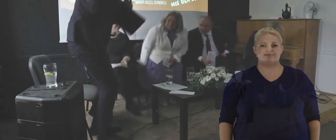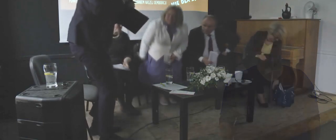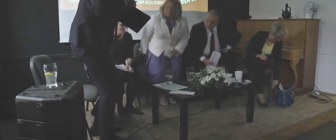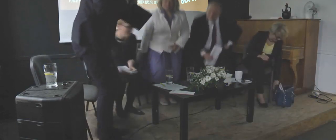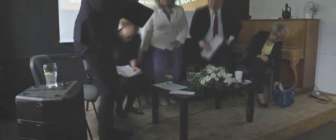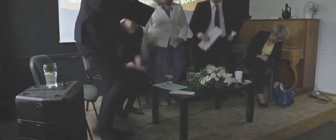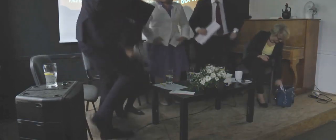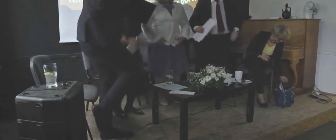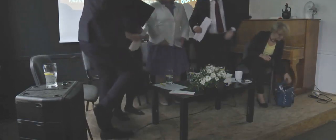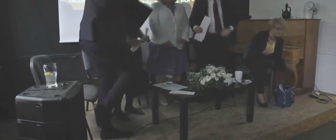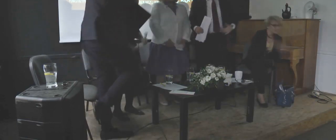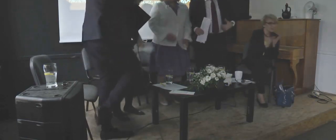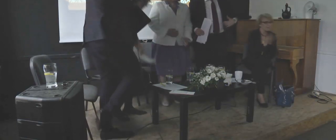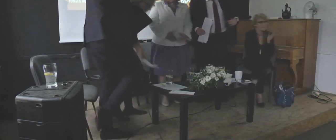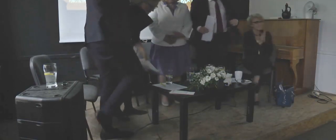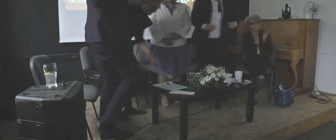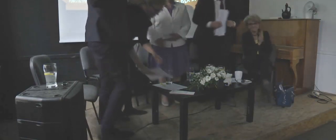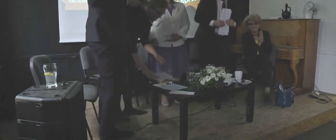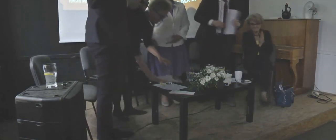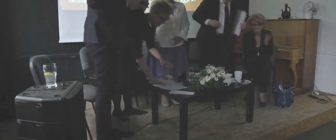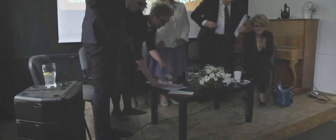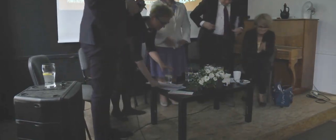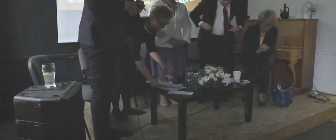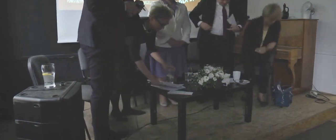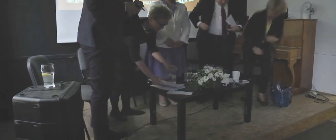życzę... Dziękuję.